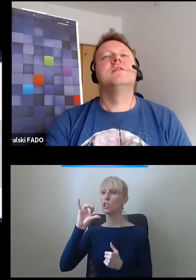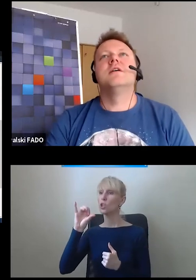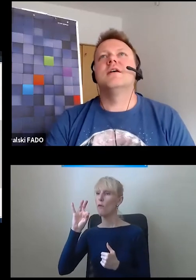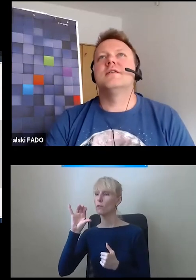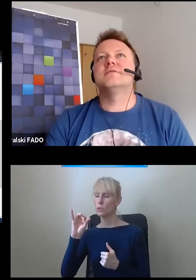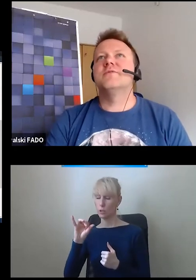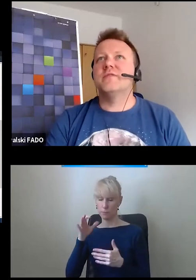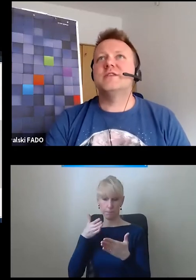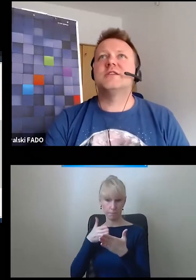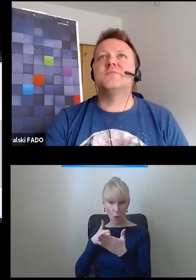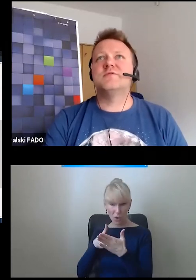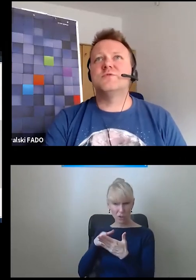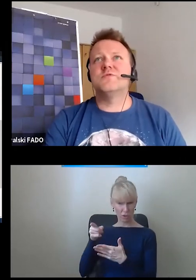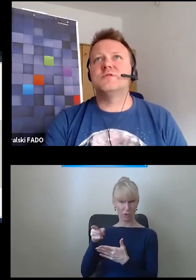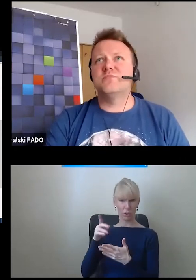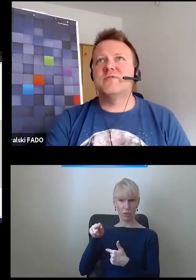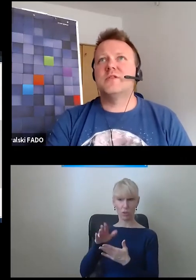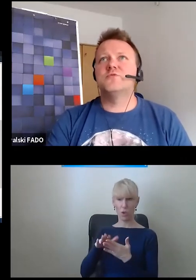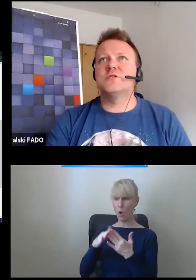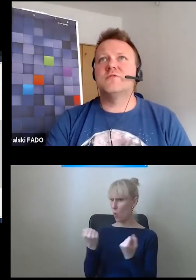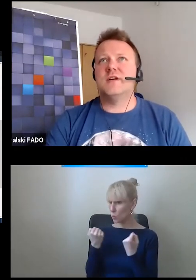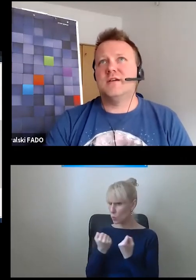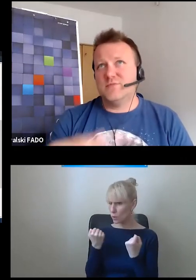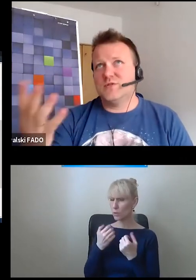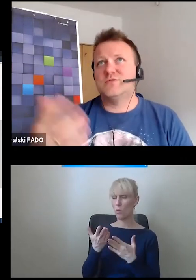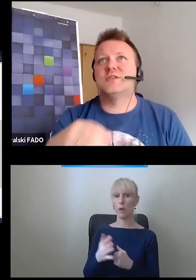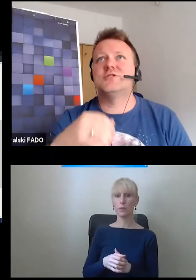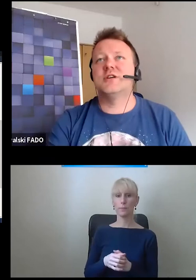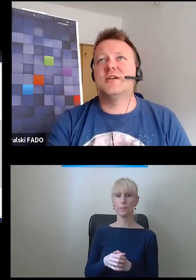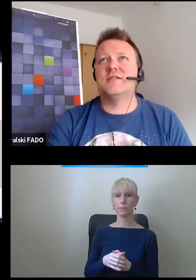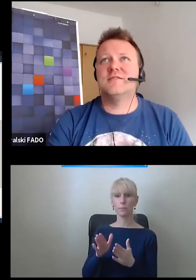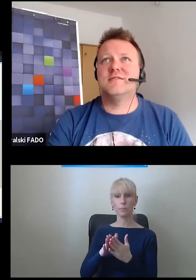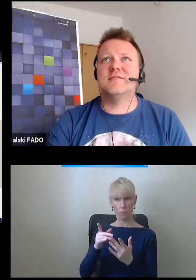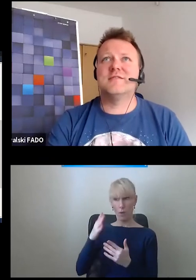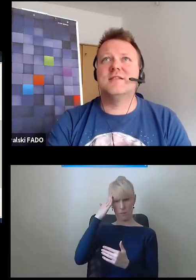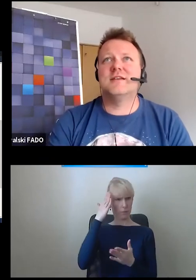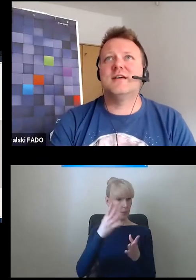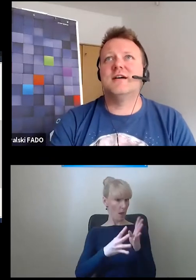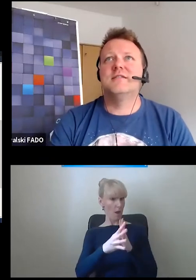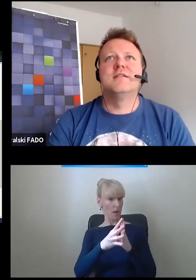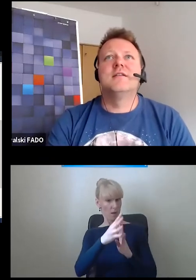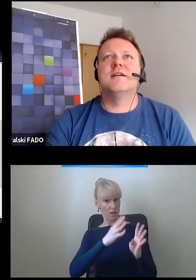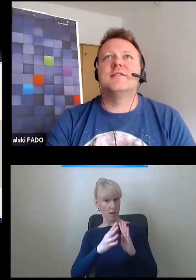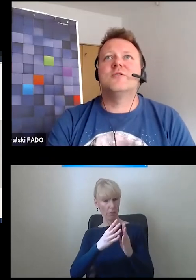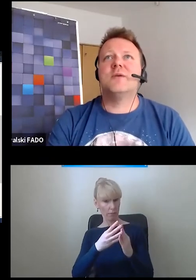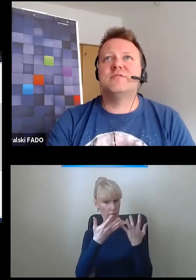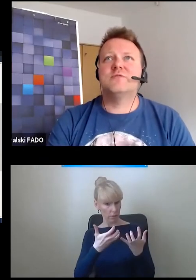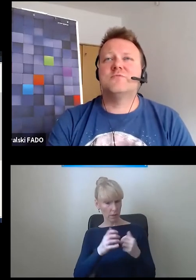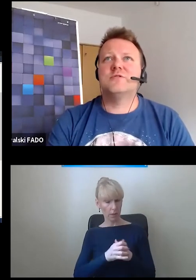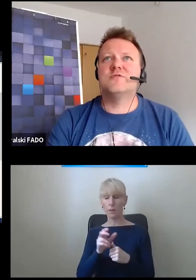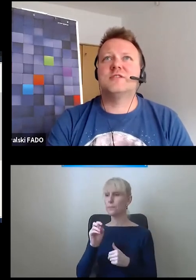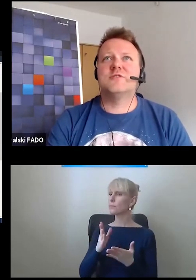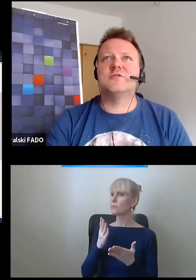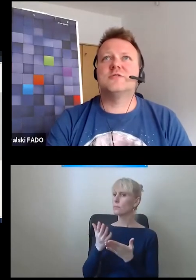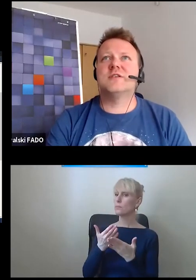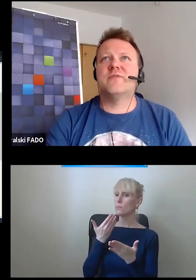Skoro ograniczacie Państwo możliwość nieuprewnionego użytkowania, rozumiem, że na życzenie klienta, to jak prezentują